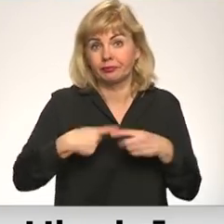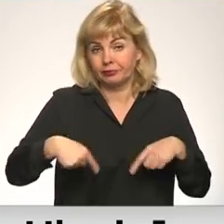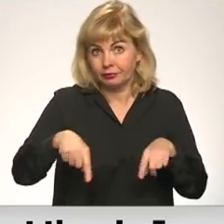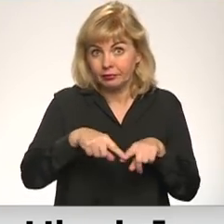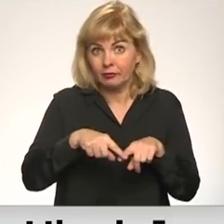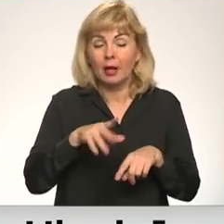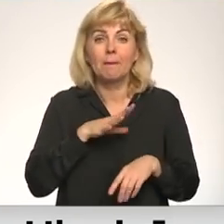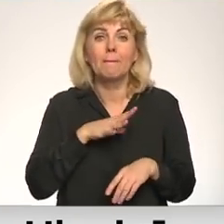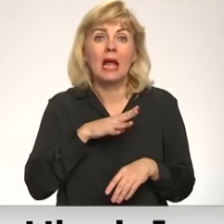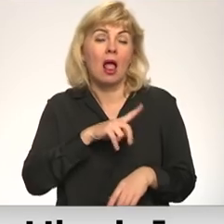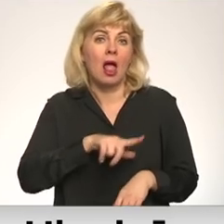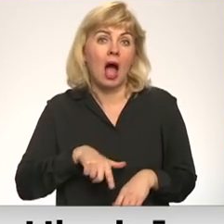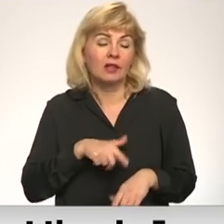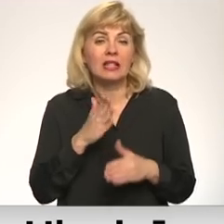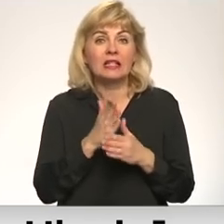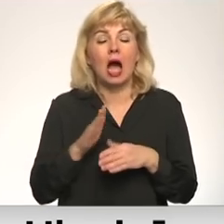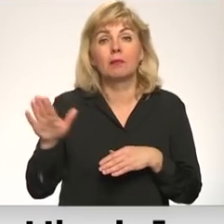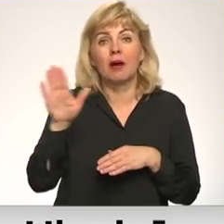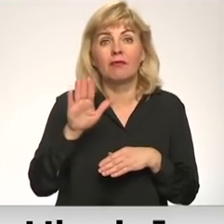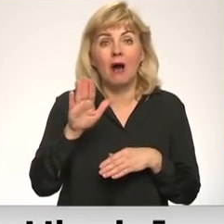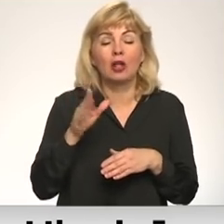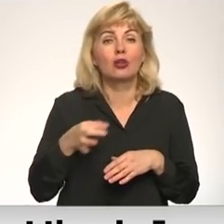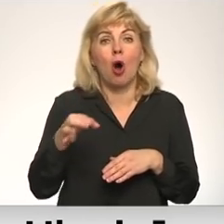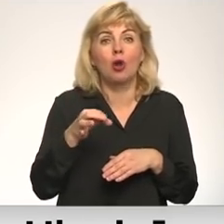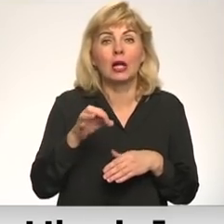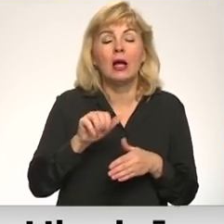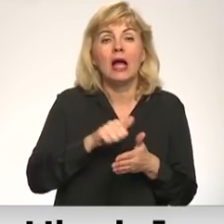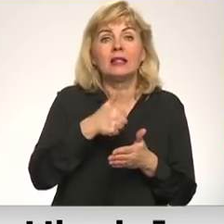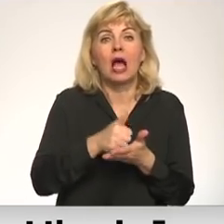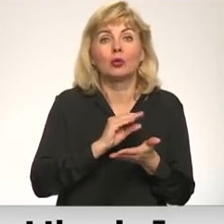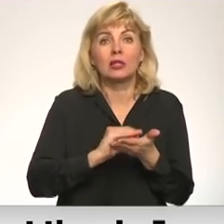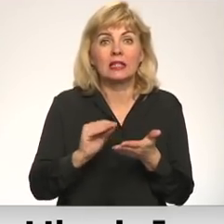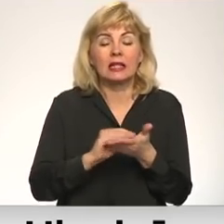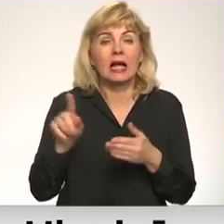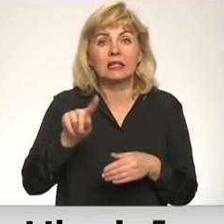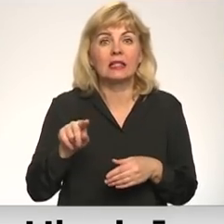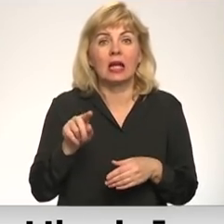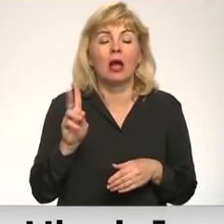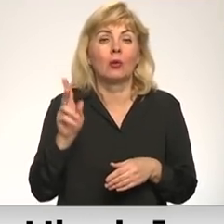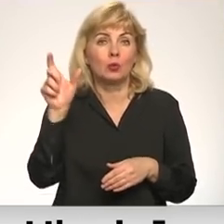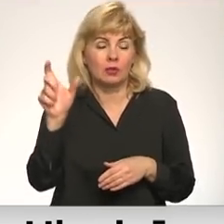šodien bija Latvijas Transatlantiskās organizācijas ģenerāla sekretāra Sigita Strūbērga, un mēs turpinām ziņu speciālu izlaidumu.